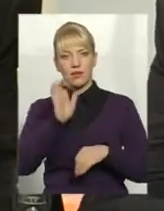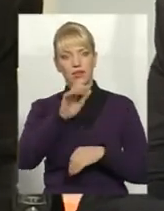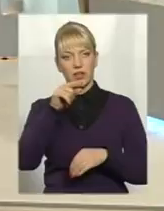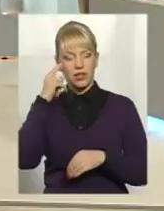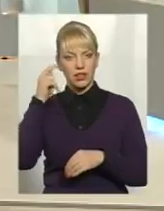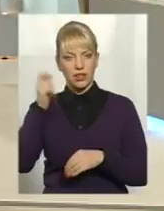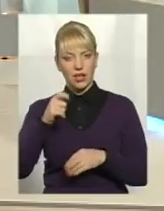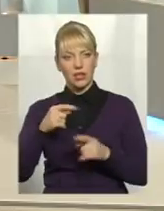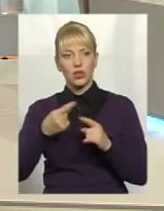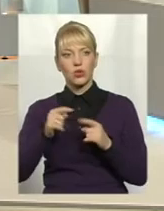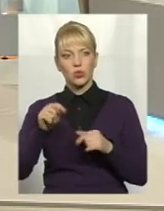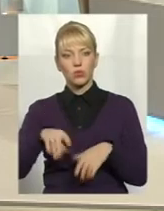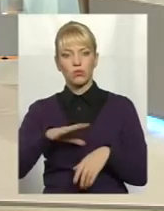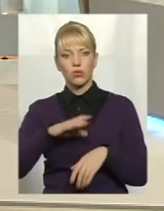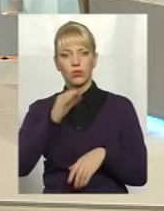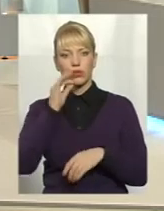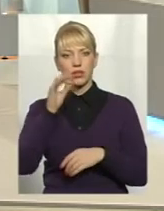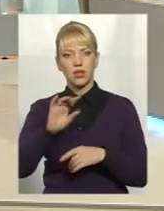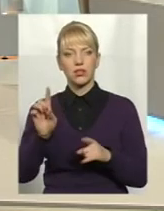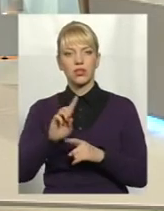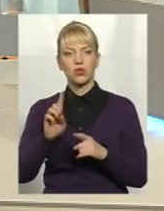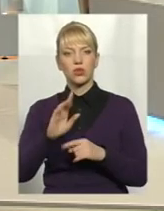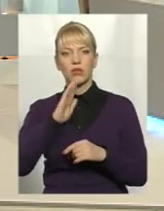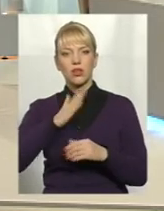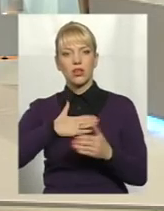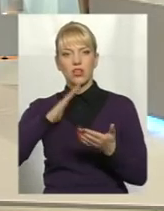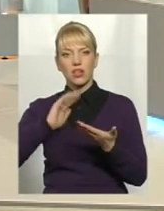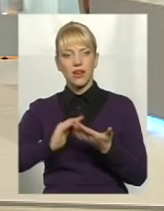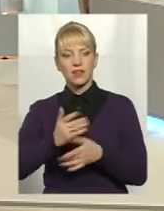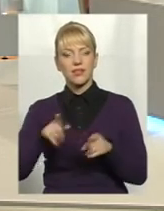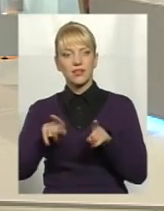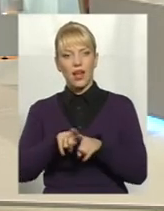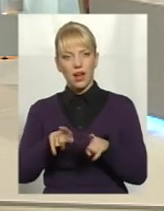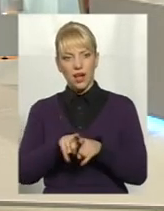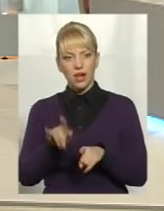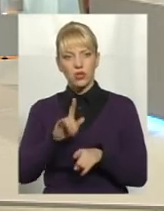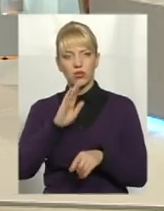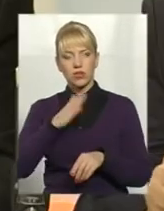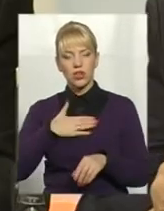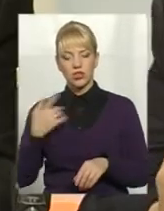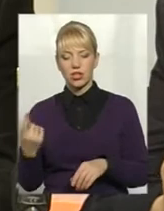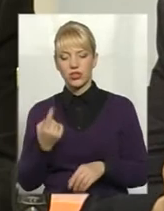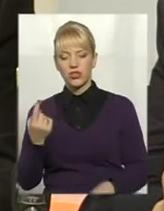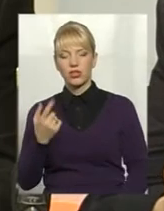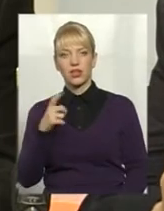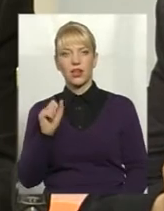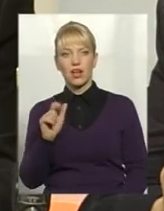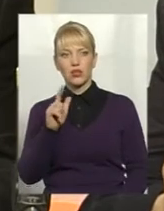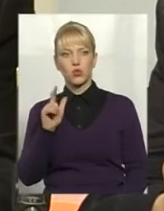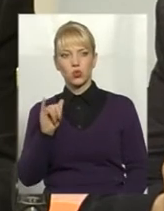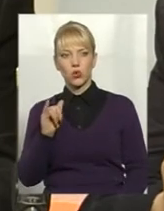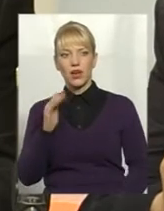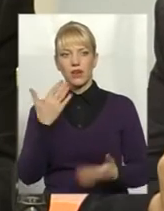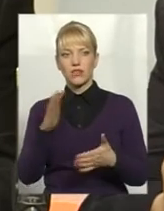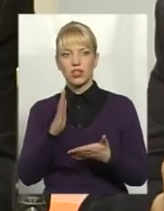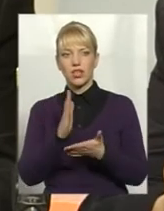сказано, що наша якість така, що наші лічиніки газу вже стали